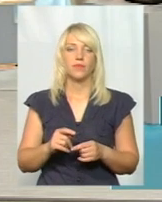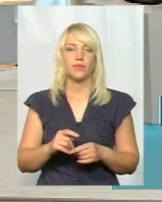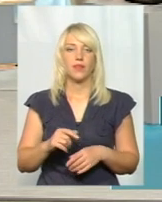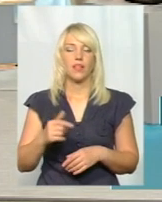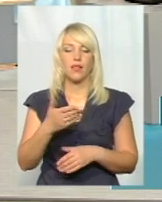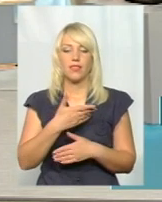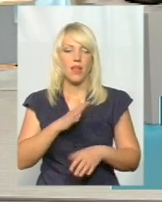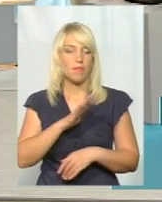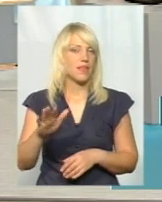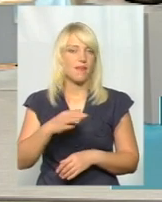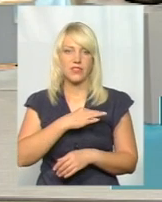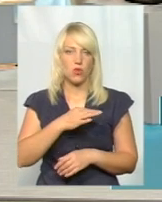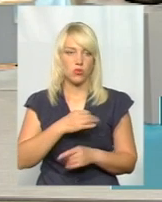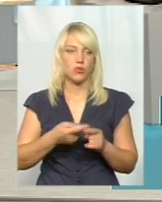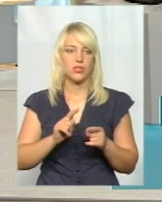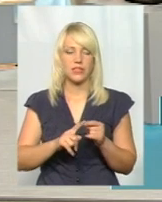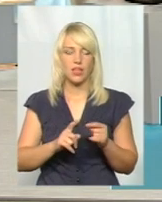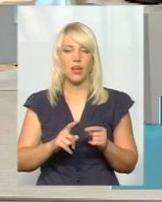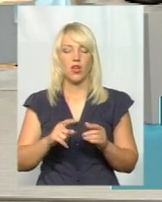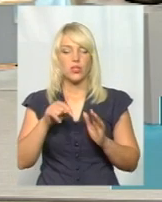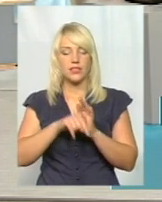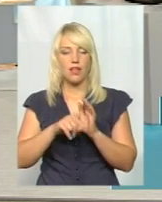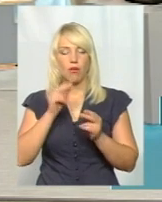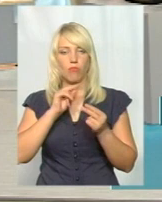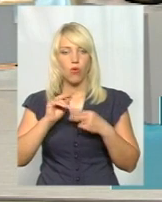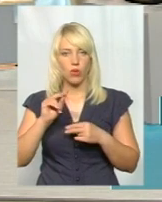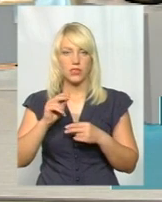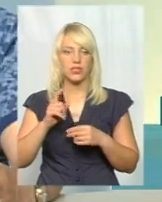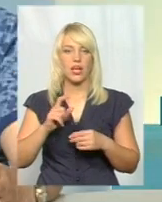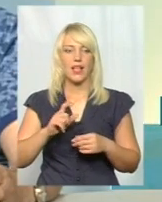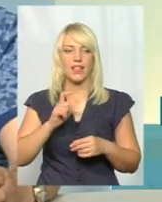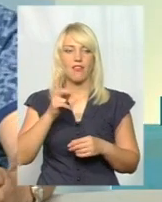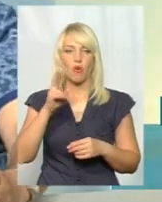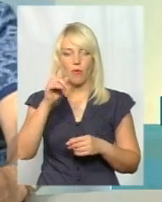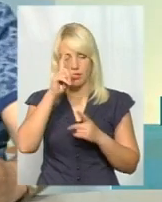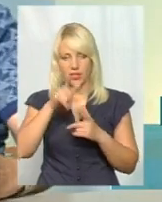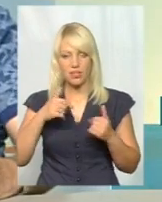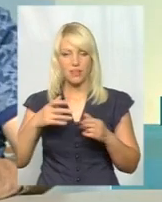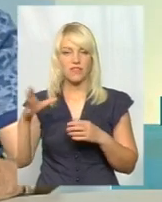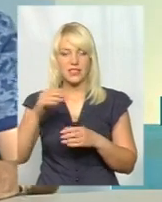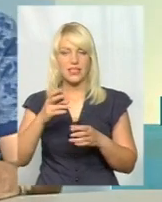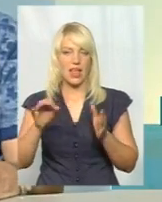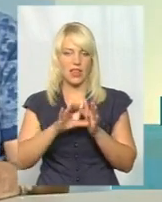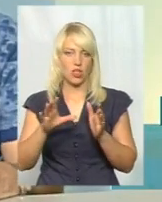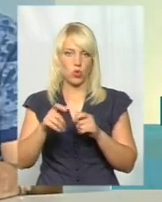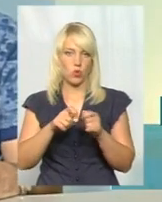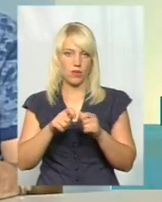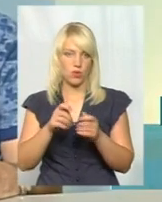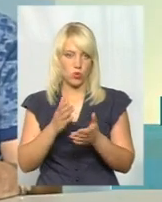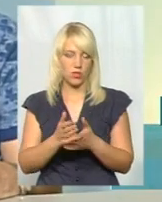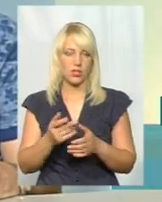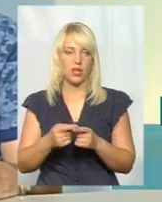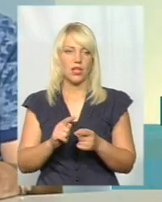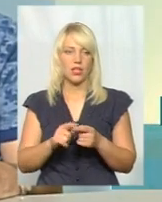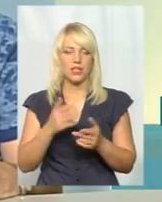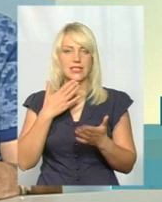Це ознака прогресу. Європейські країни, фактично всі ввели електронний квиток, і українські міста вводять електронний